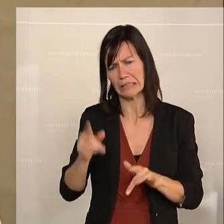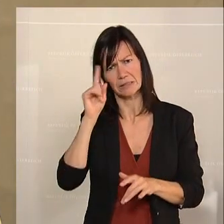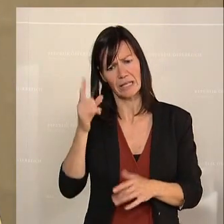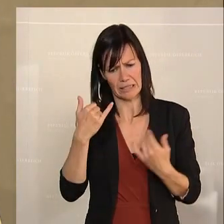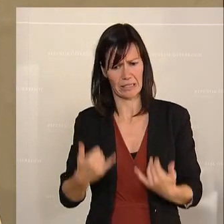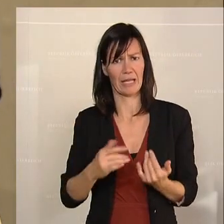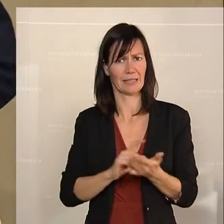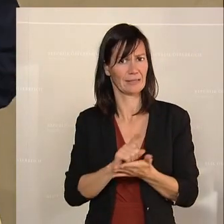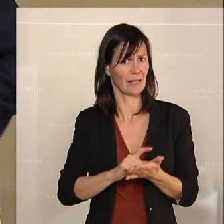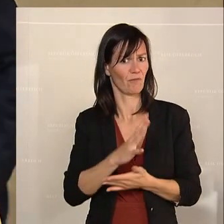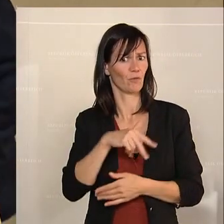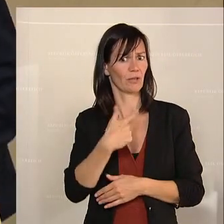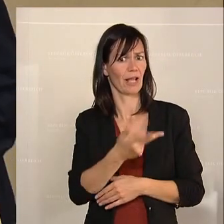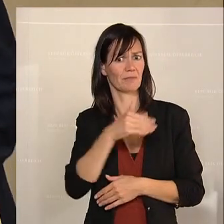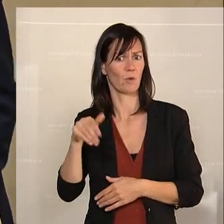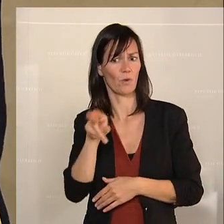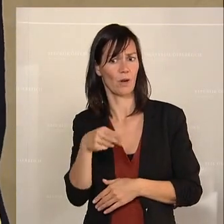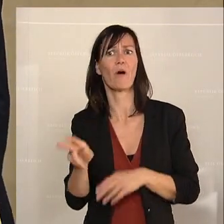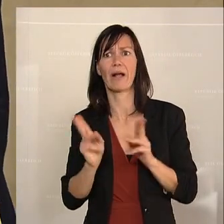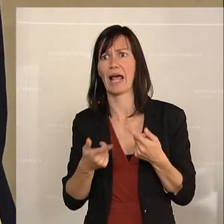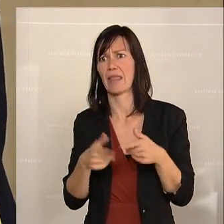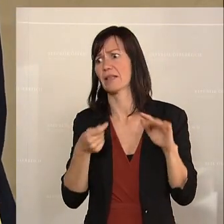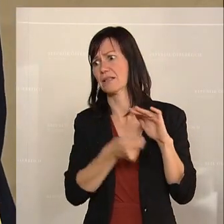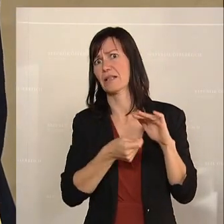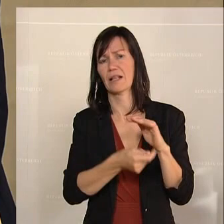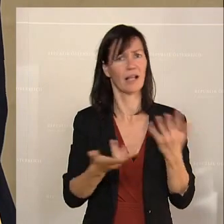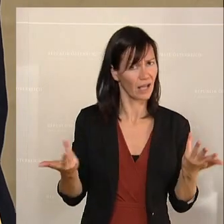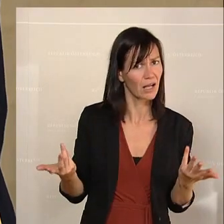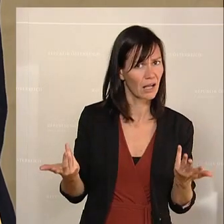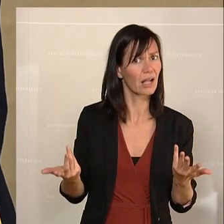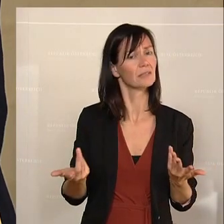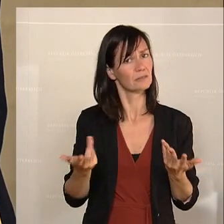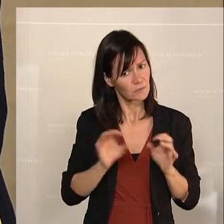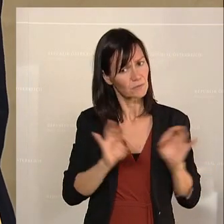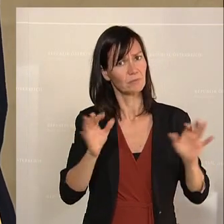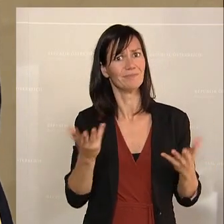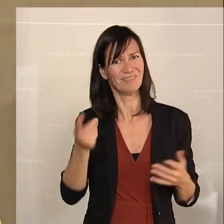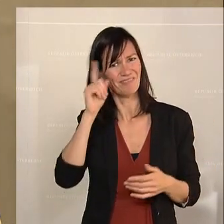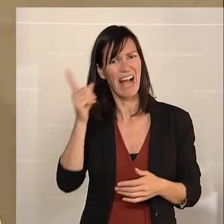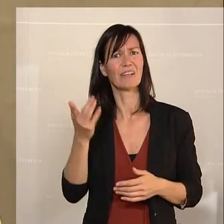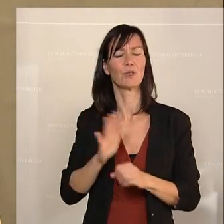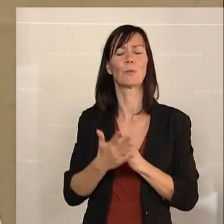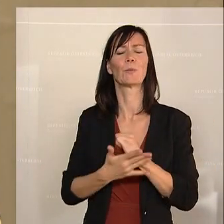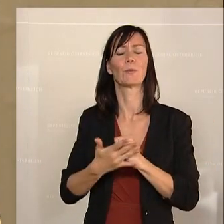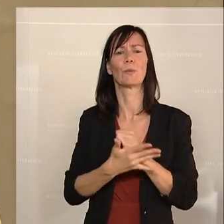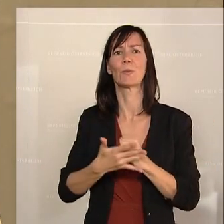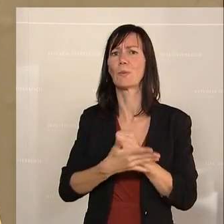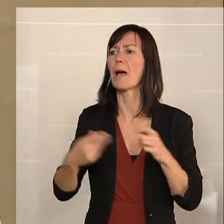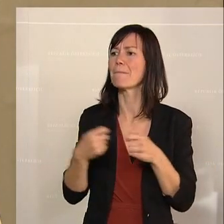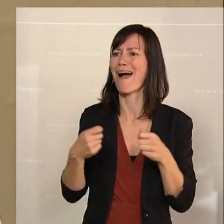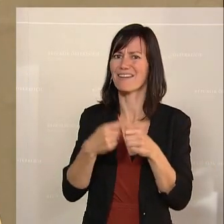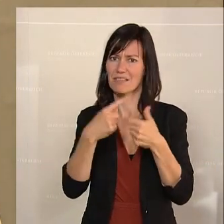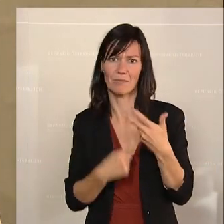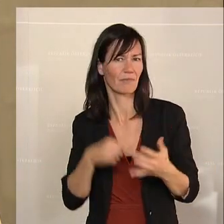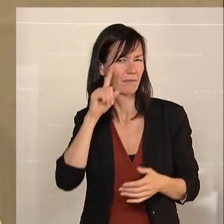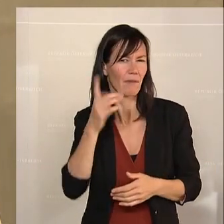ganz woanders gebraucht, aber ganz sicherlich nicht für Ihre Scheinmaßnahmen, die zynisch sind. Denn Sie wissen ganz genau, dass die Energietöhrung bei den